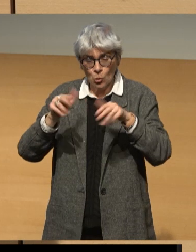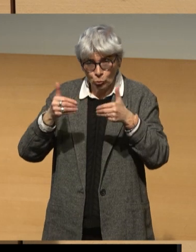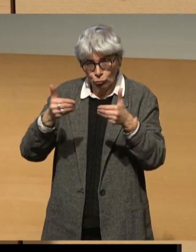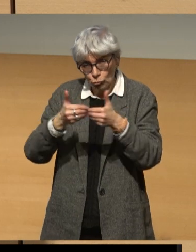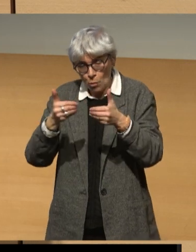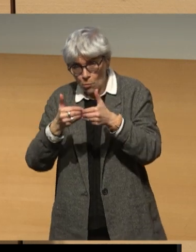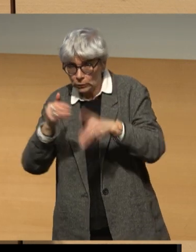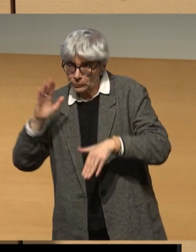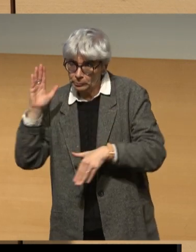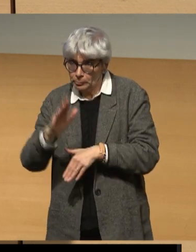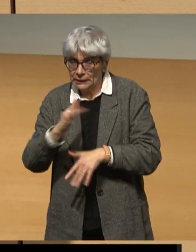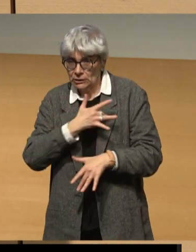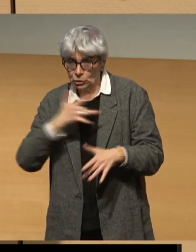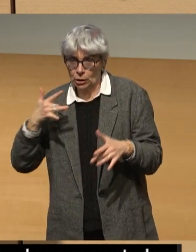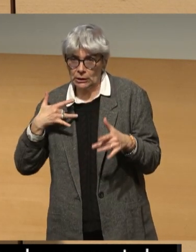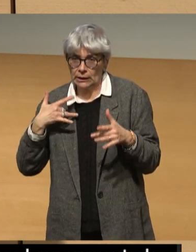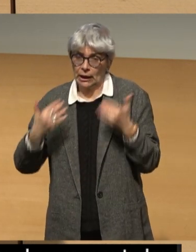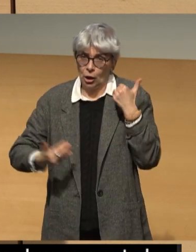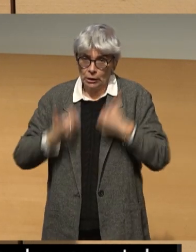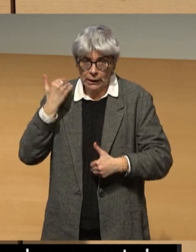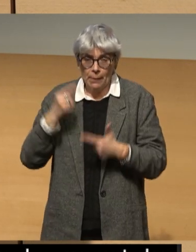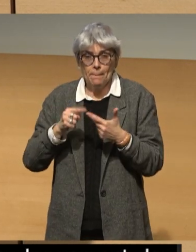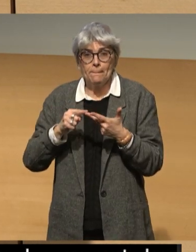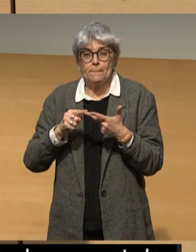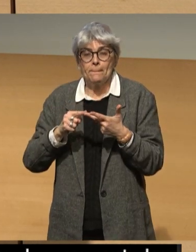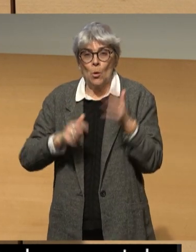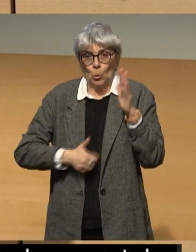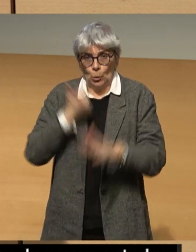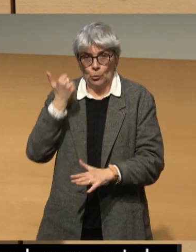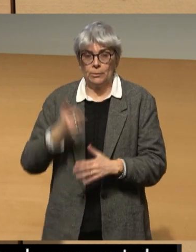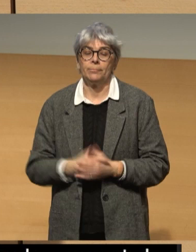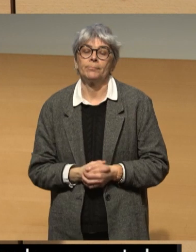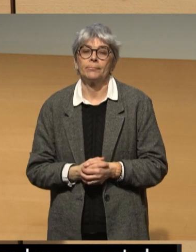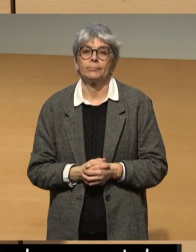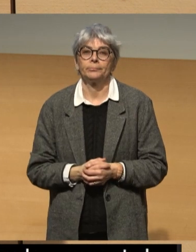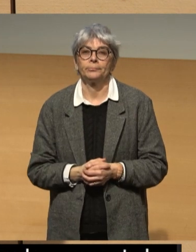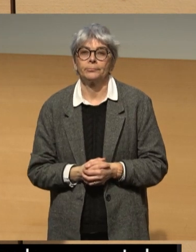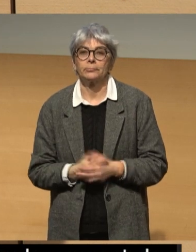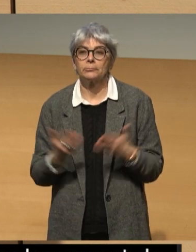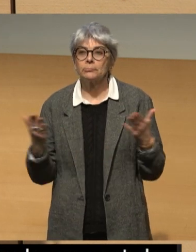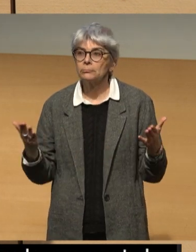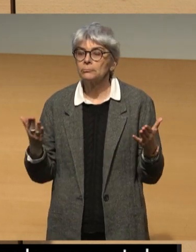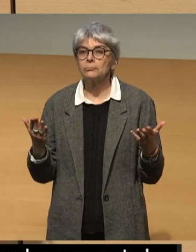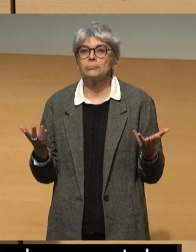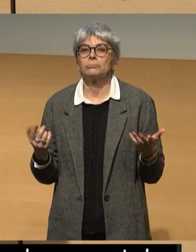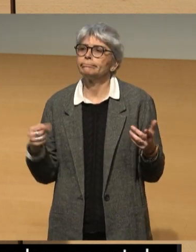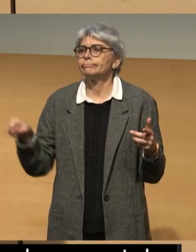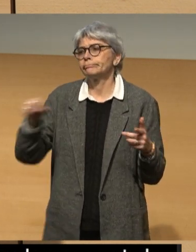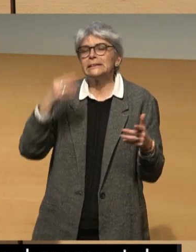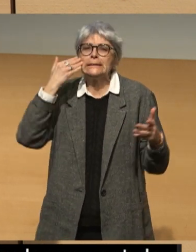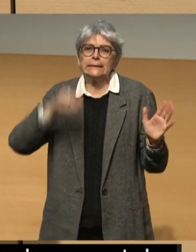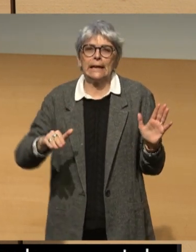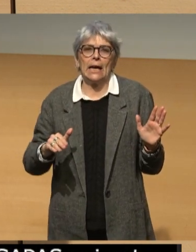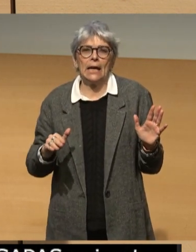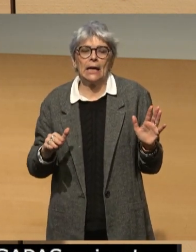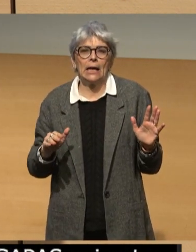dédiée à la santé, au handicap et à l'autonomie. Vous et moi, le savon, c'est par